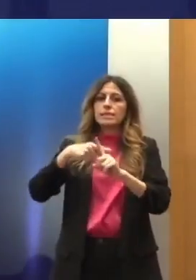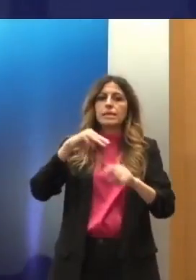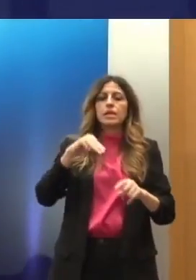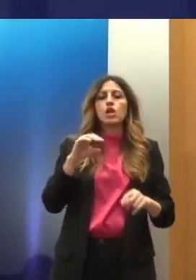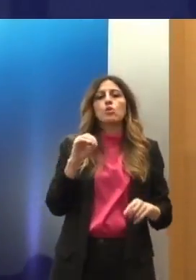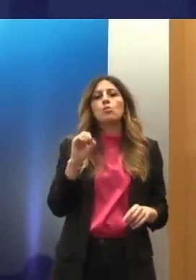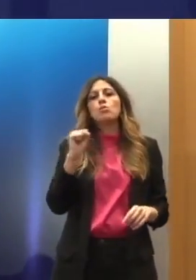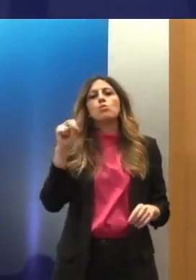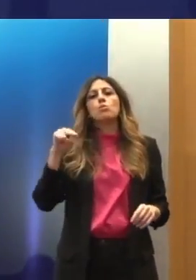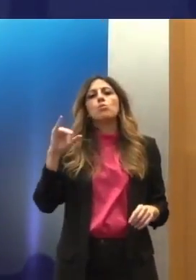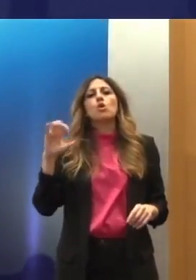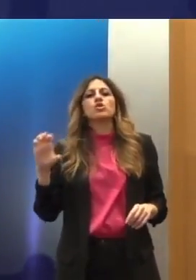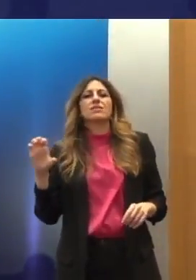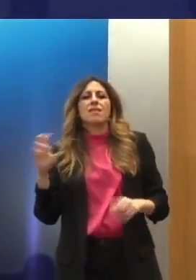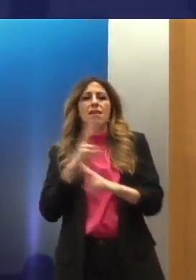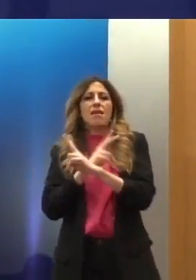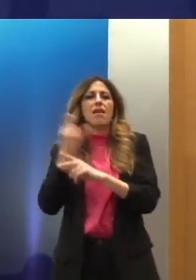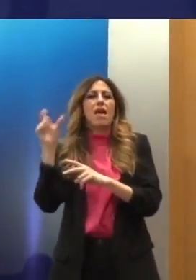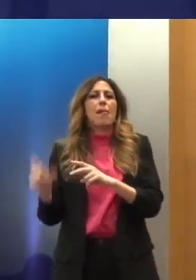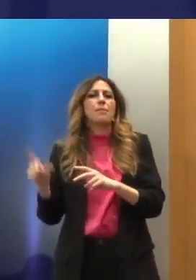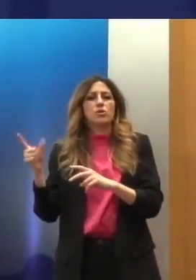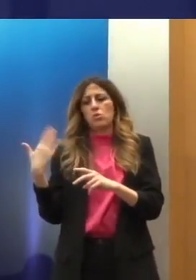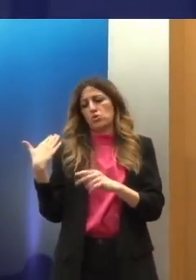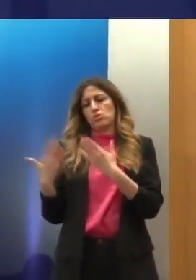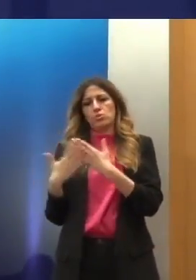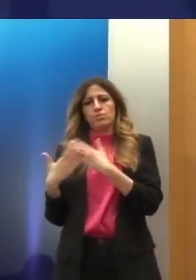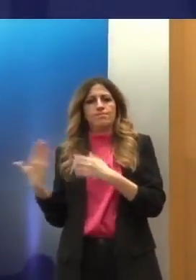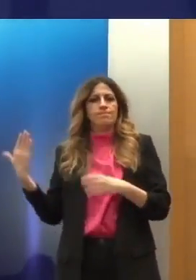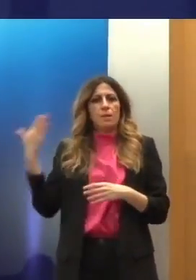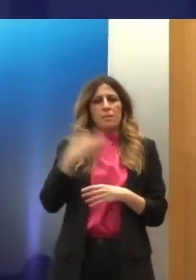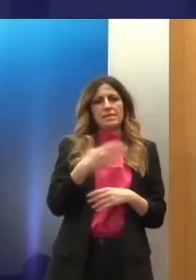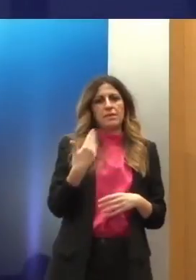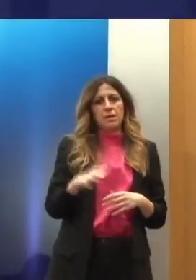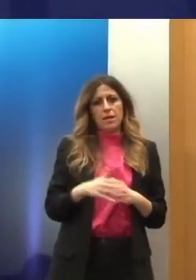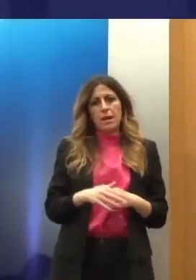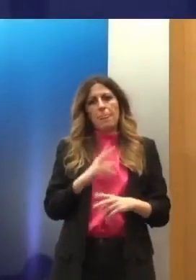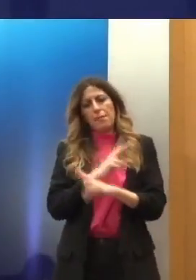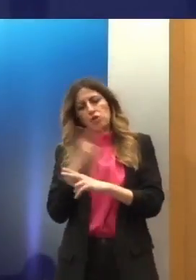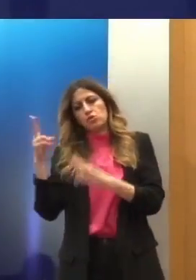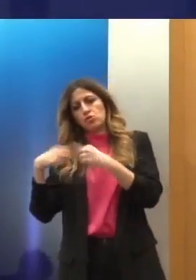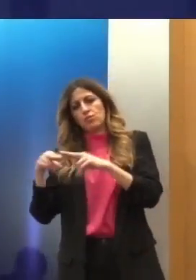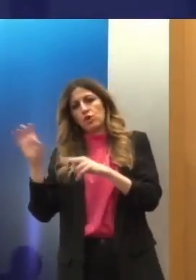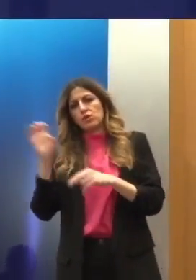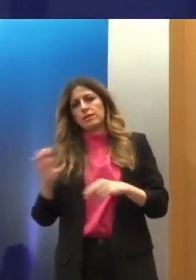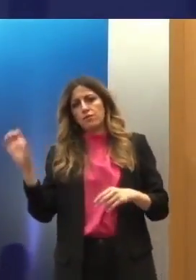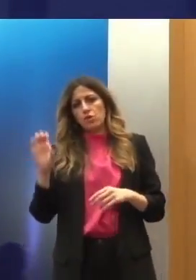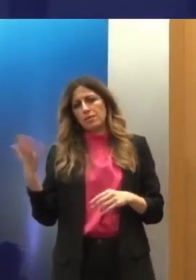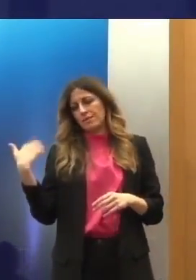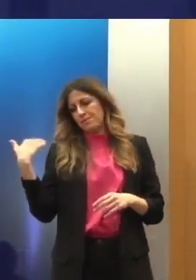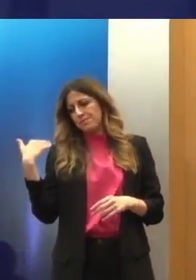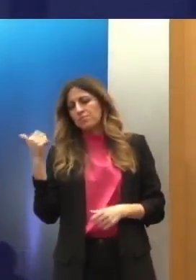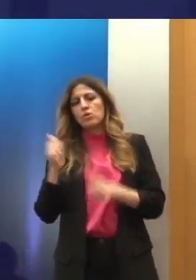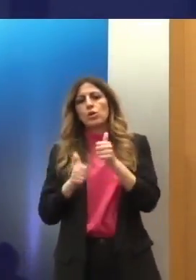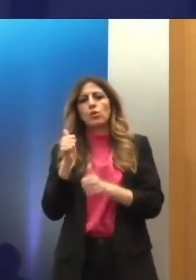επίσκεψη των Επίτροπο του Συμβουλίου της Ευρώπης στην πρόσβατη επισκεπτή των Ιούλιο του 2016